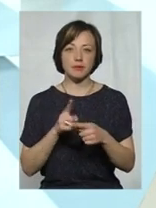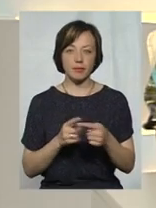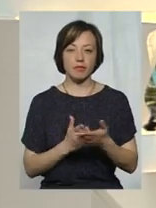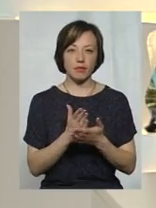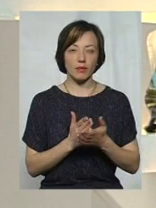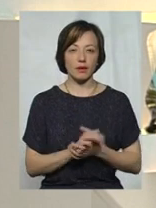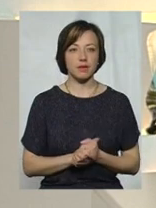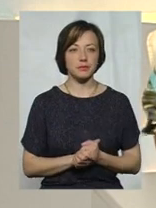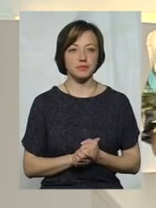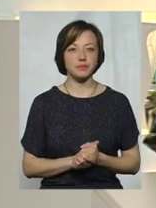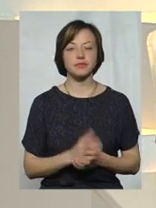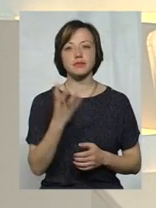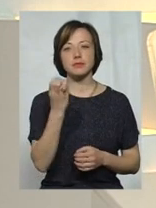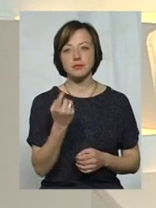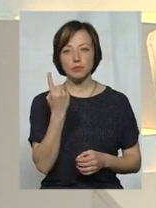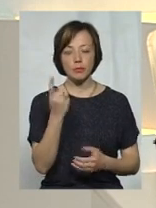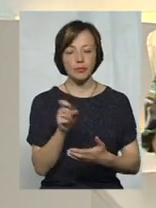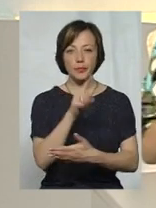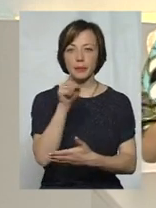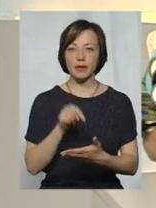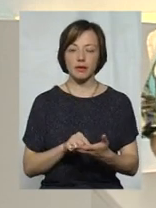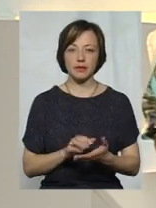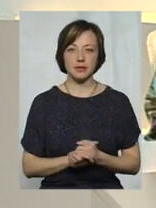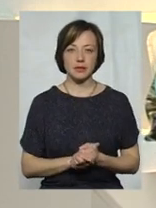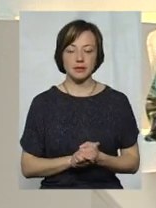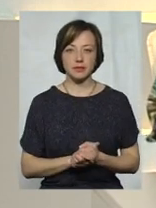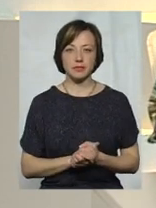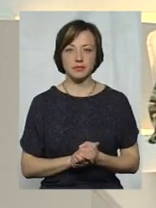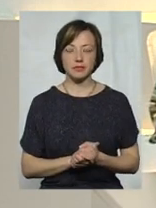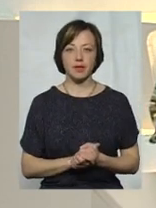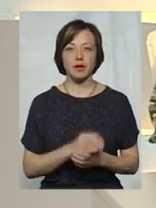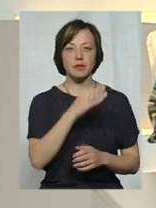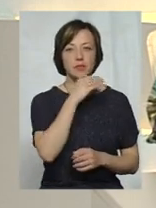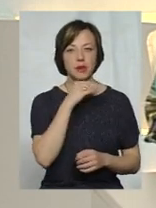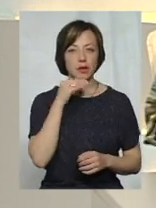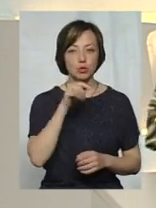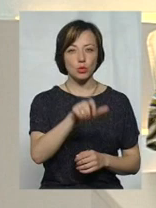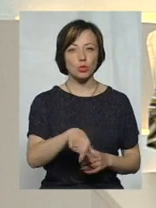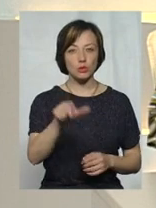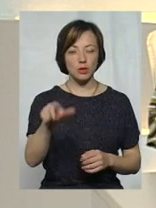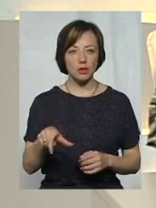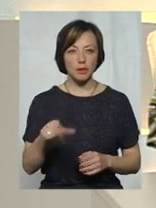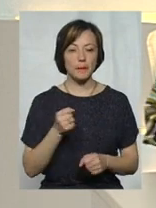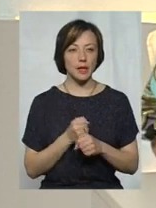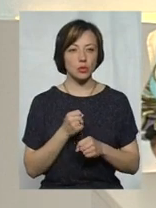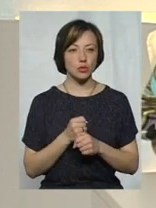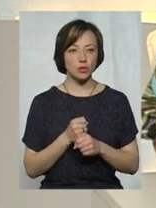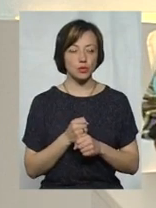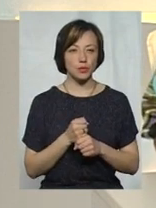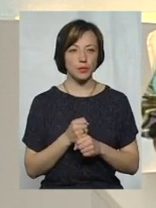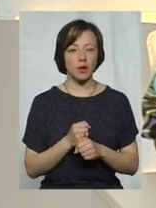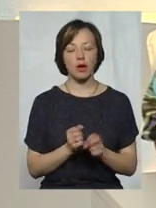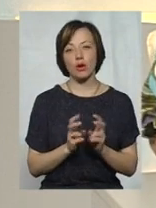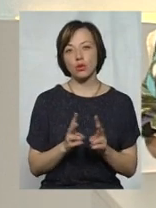Вадим Дмитровичу, ще одна питання. Чимало людей працюють, ну,